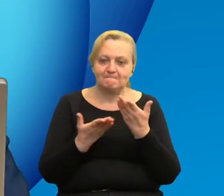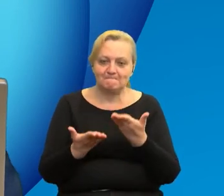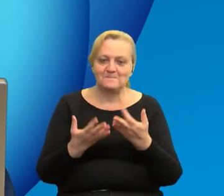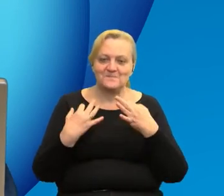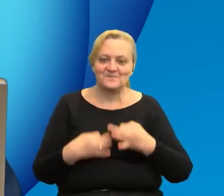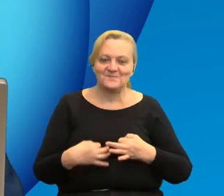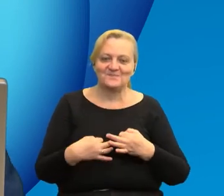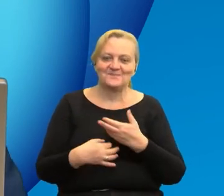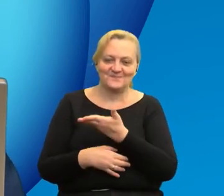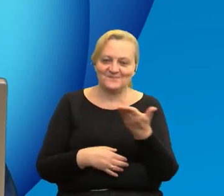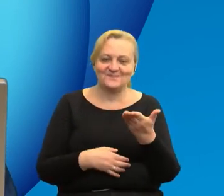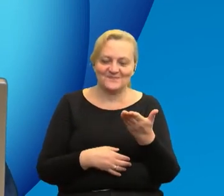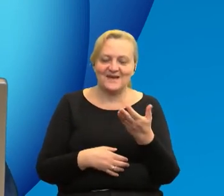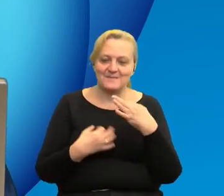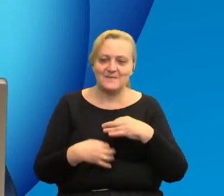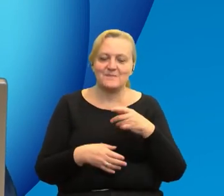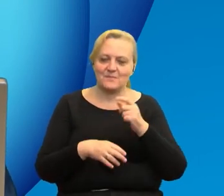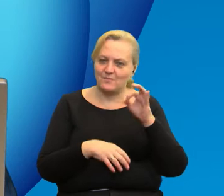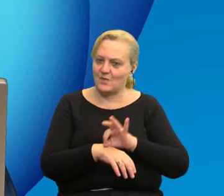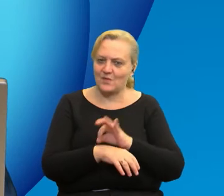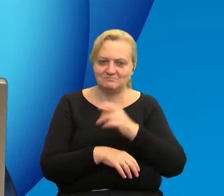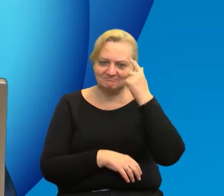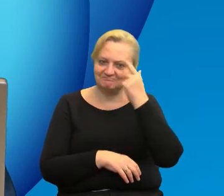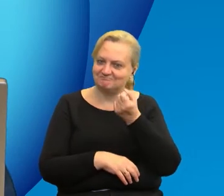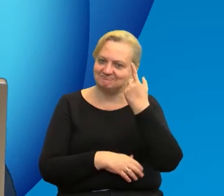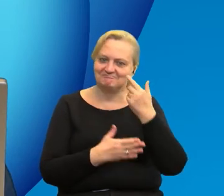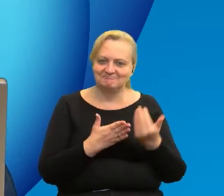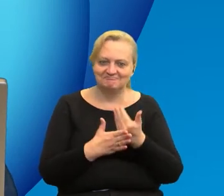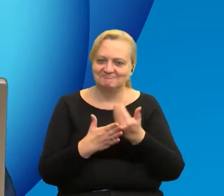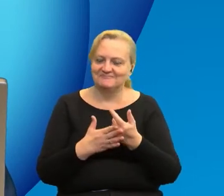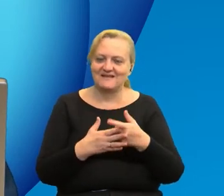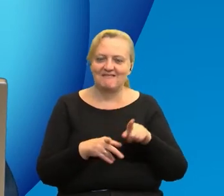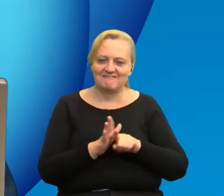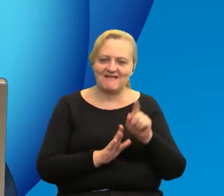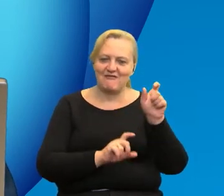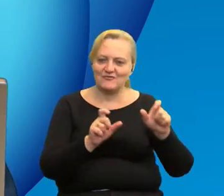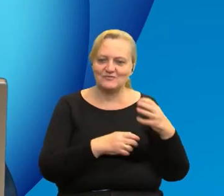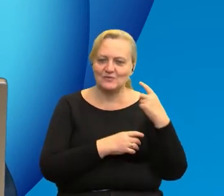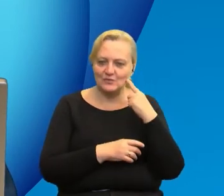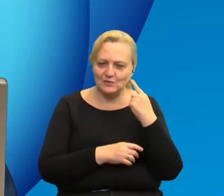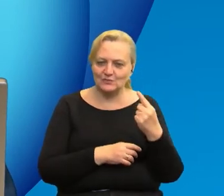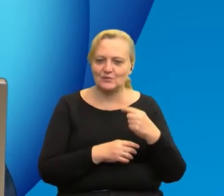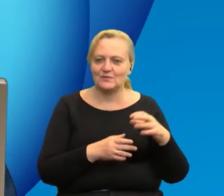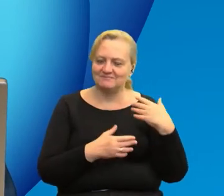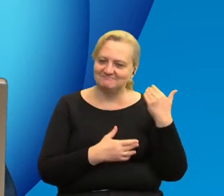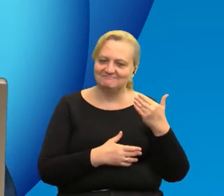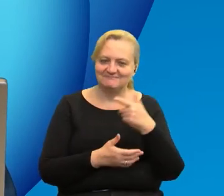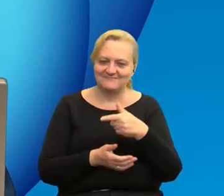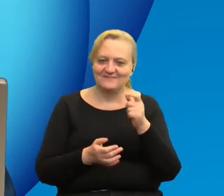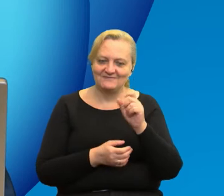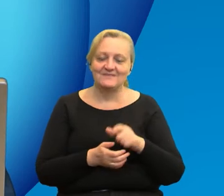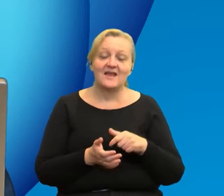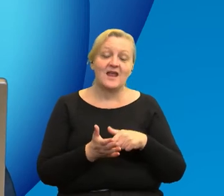Państwa projekt jest bardzo, bardzo również inspirujący dla naszych słuchaczy. Wierzymy w to, że te